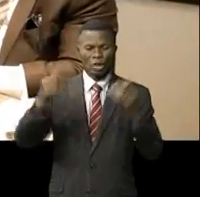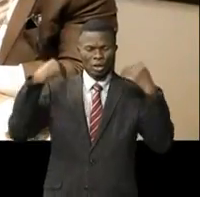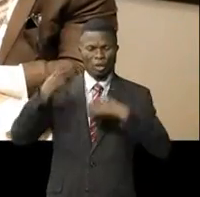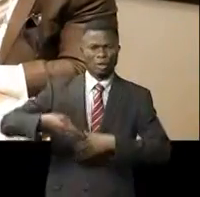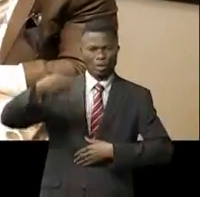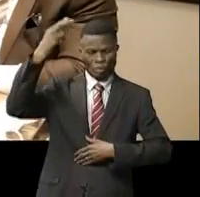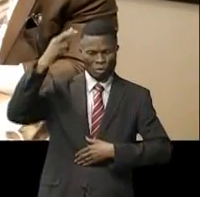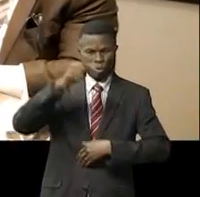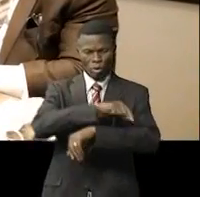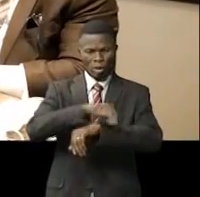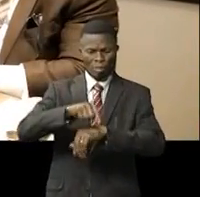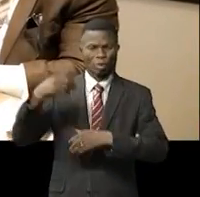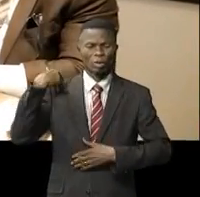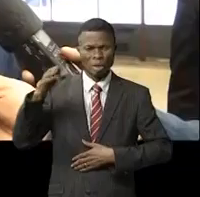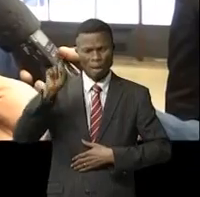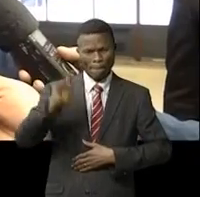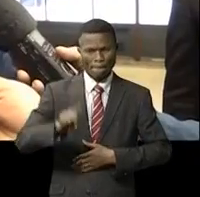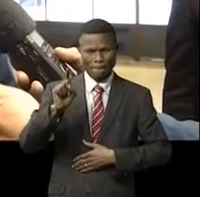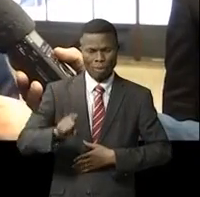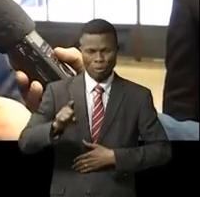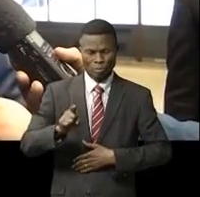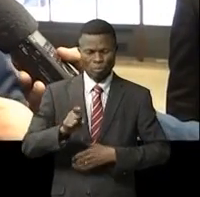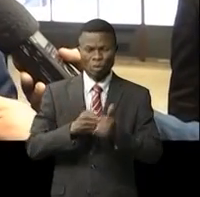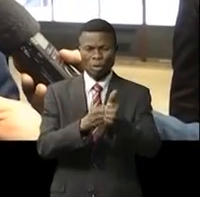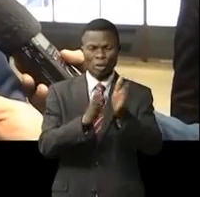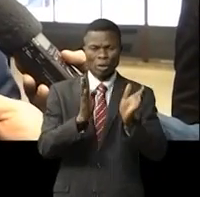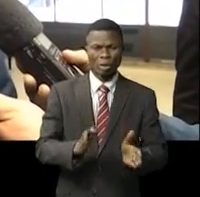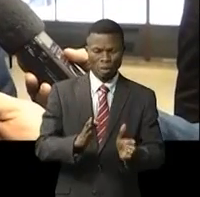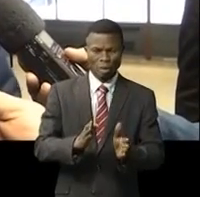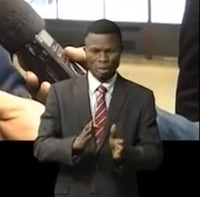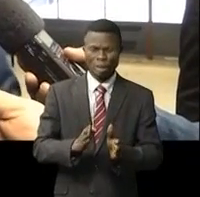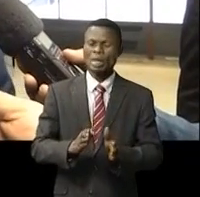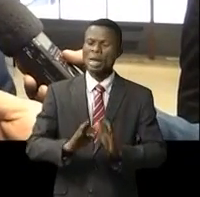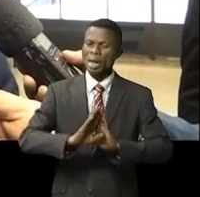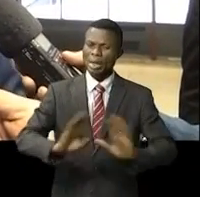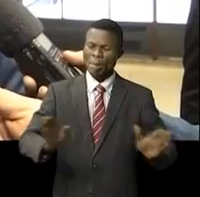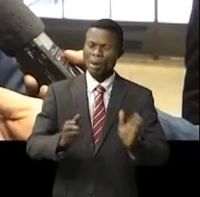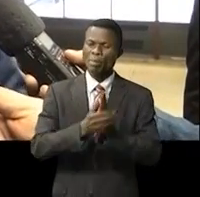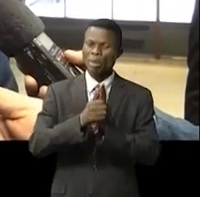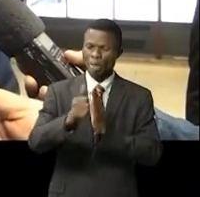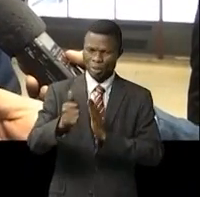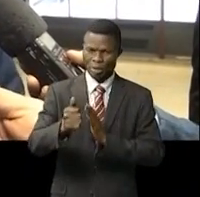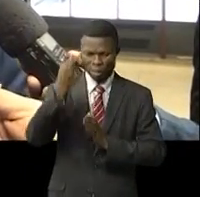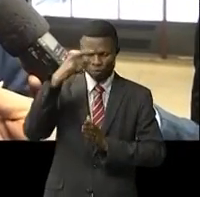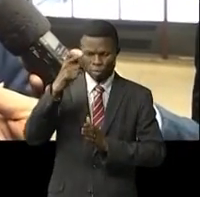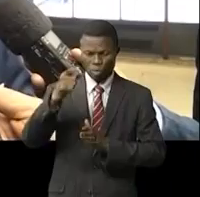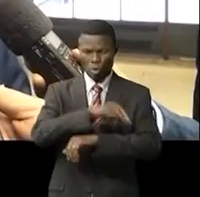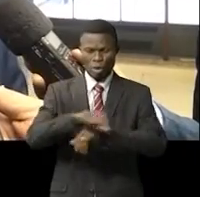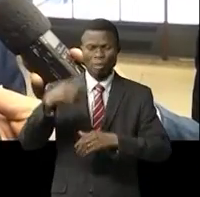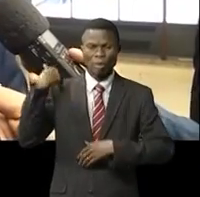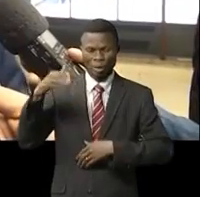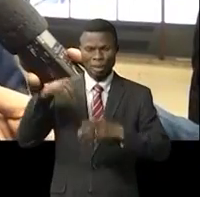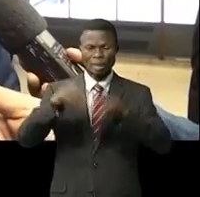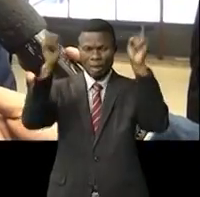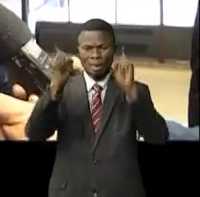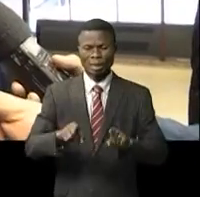'administration publique. Nous avons besoin d'un management assez conséquent et excellent pour nos administrations publiques au niveau de